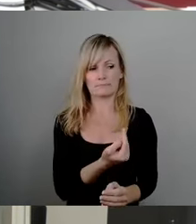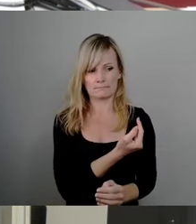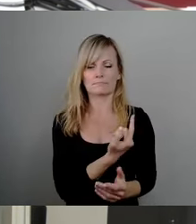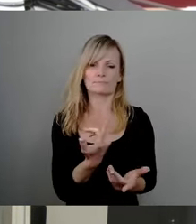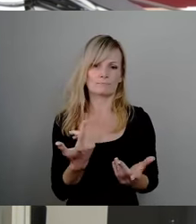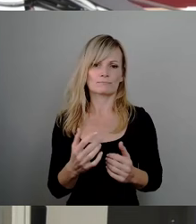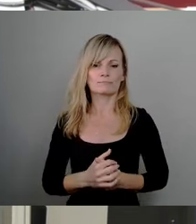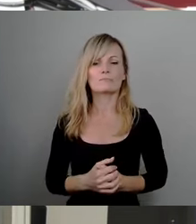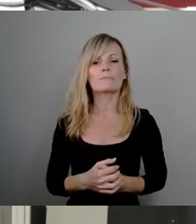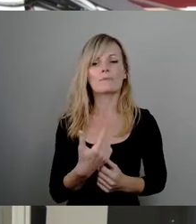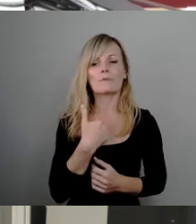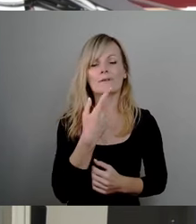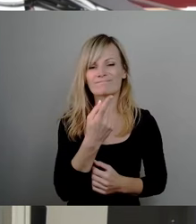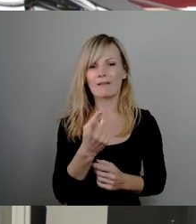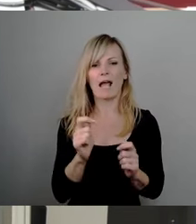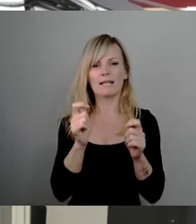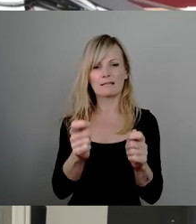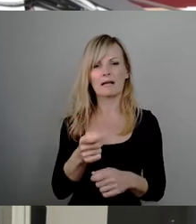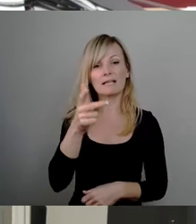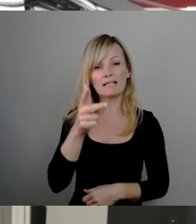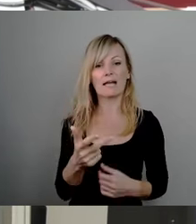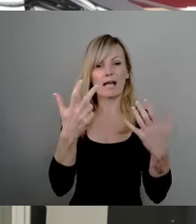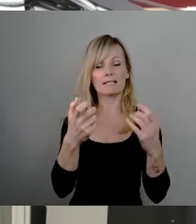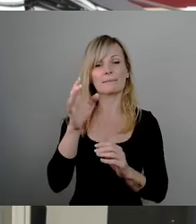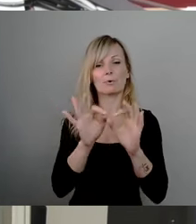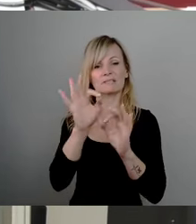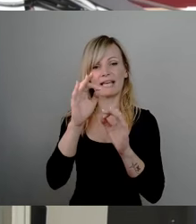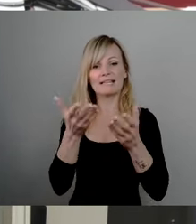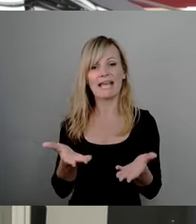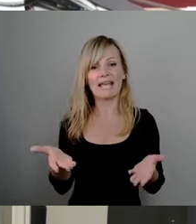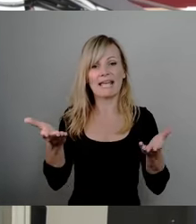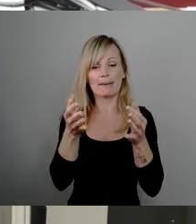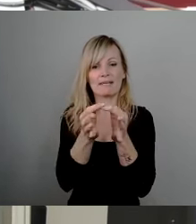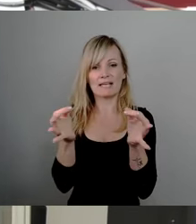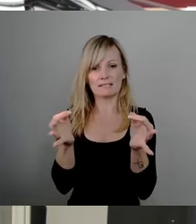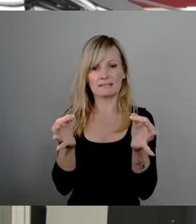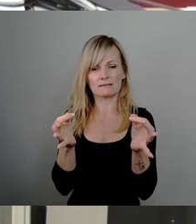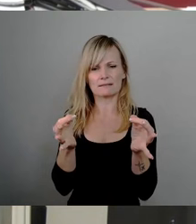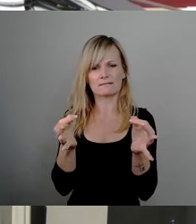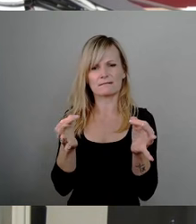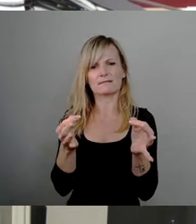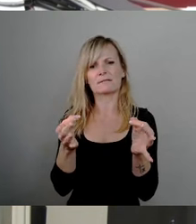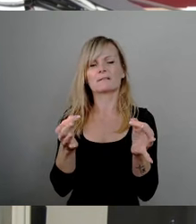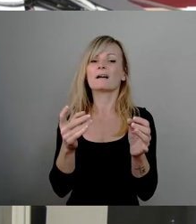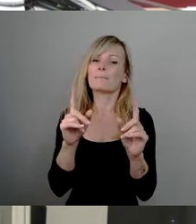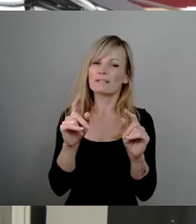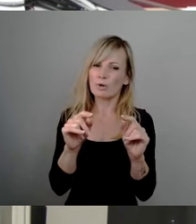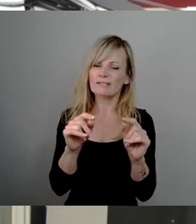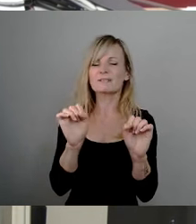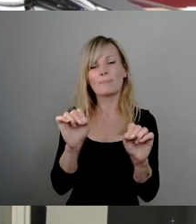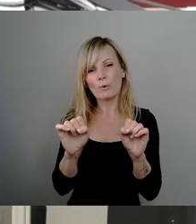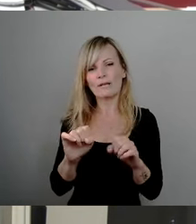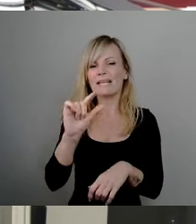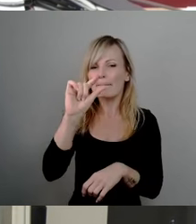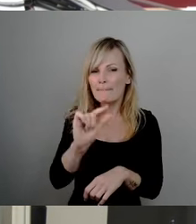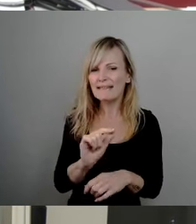nämlich, dass dieser Antrag, nur 380 Prozent Hebesatz zu nehmen statt 400, ja zu Mindereinnahmen führen könnte. Und bei Mindereinnahmen